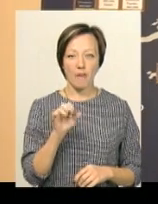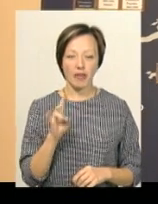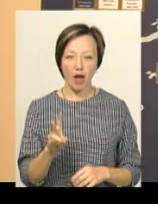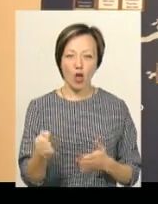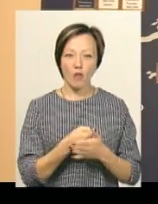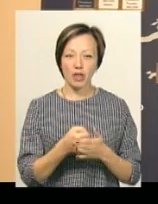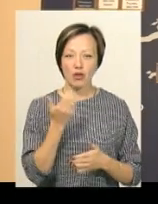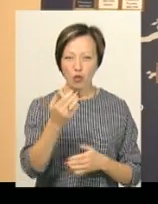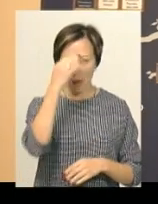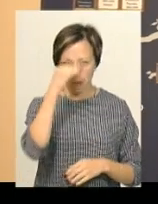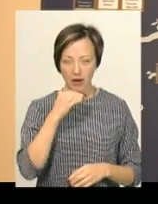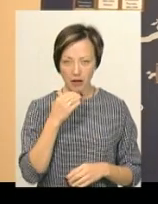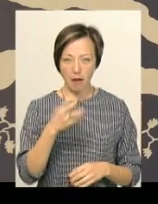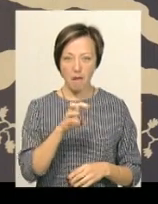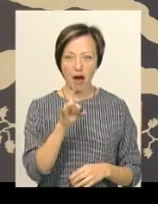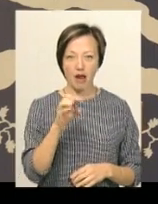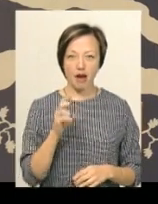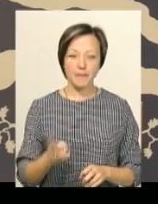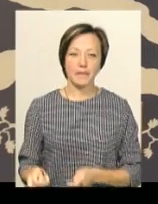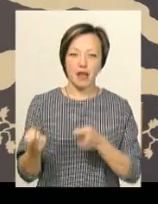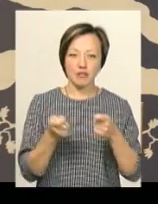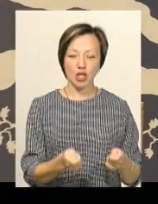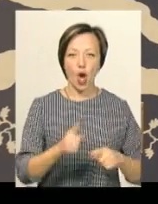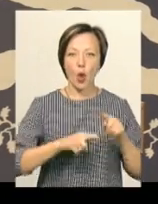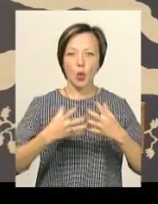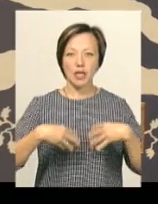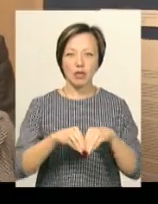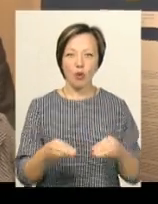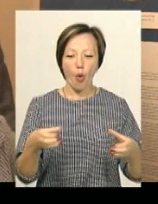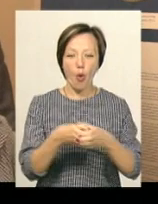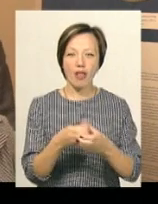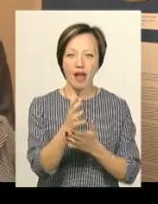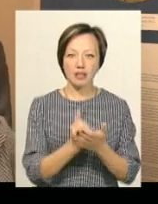Клопотаннями його та його батька Марика сюди перевезли родинну колекцію світлин.